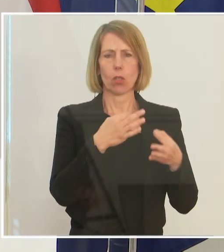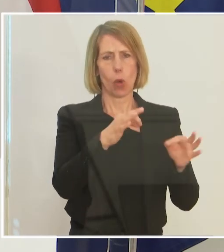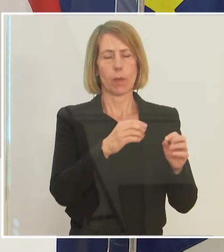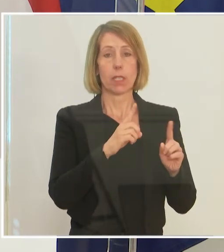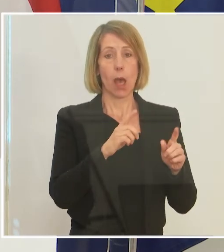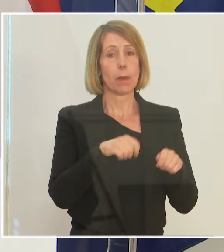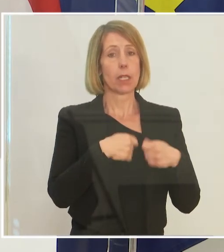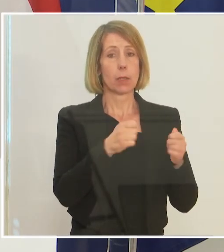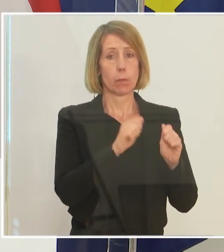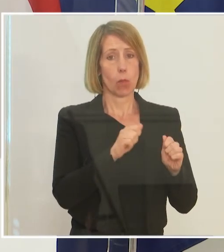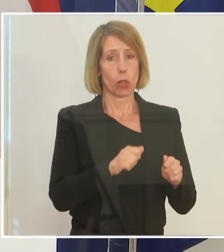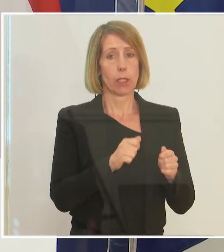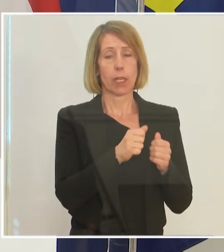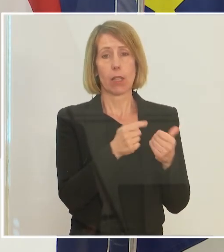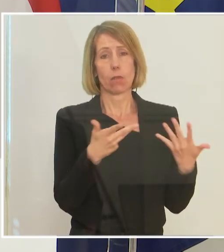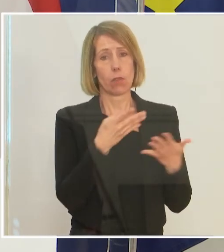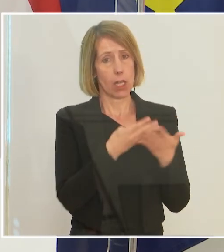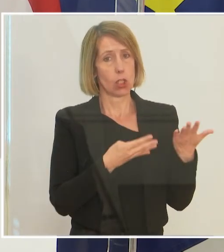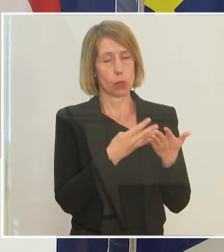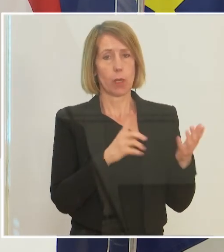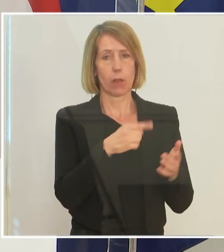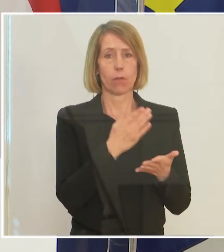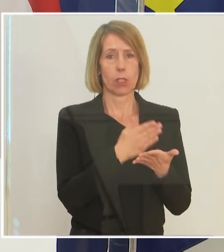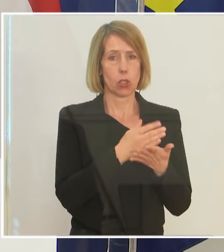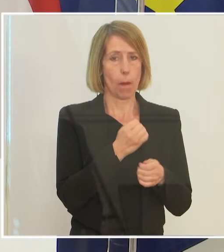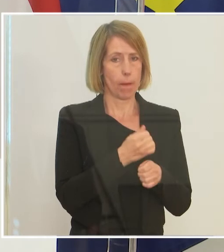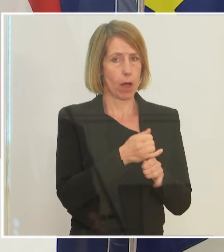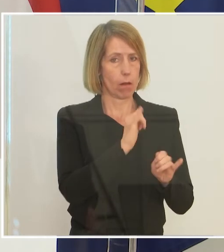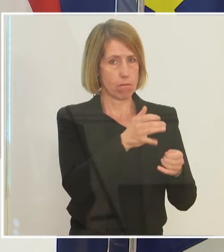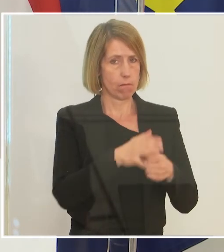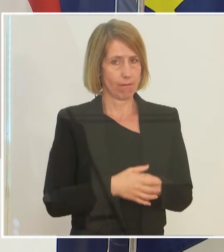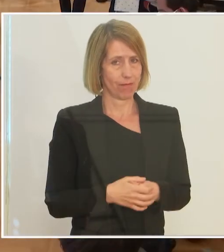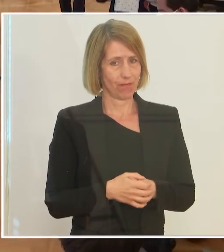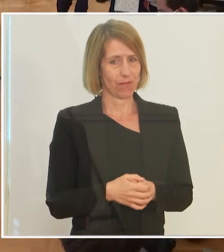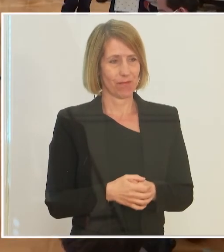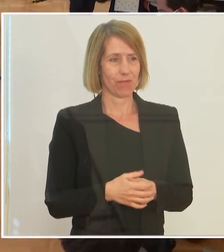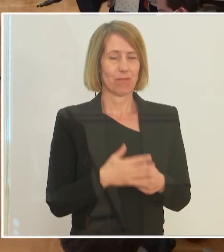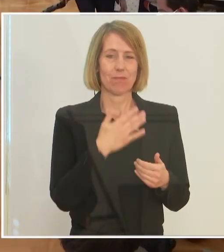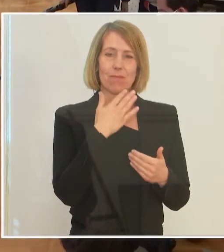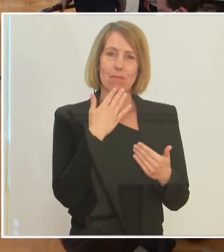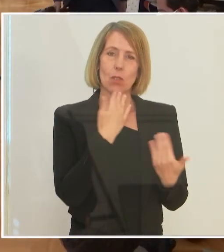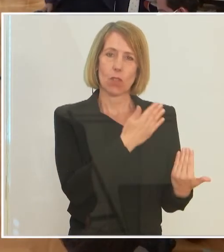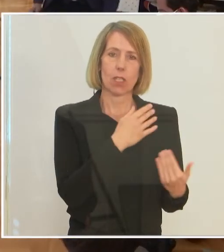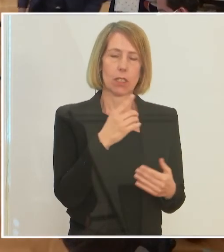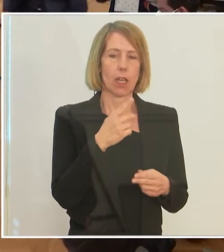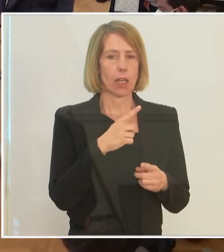Möglichkeiten in vielen Sprachen übrigens, wo wir das machen, nicht nur in einzelnen Sprachen. Vielen Dank. Weiter, Frau ich von der APA bitte.